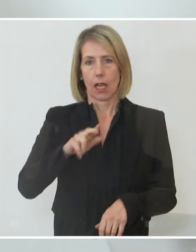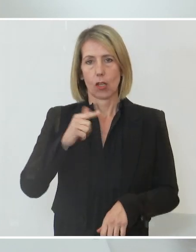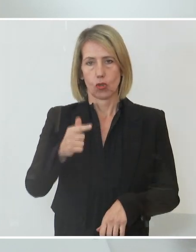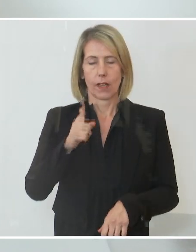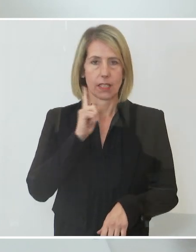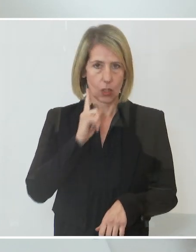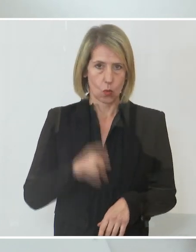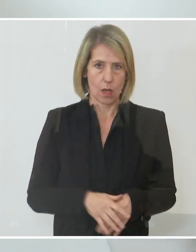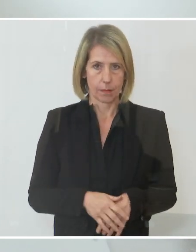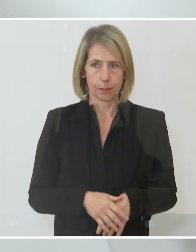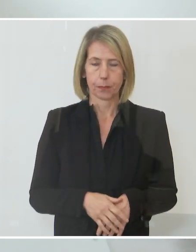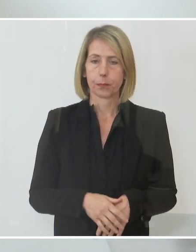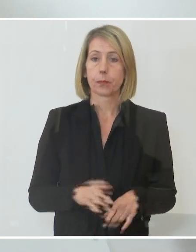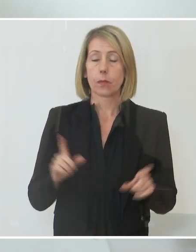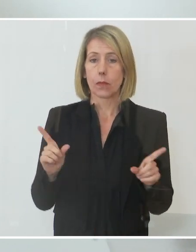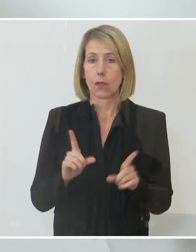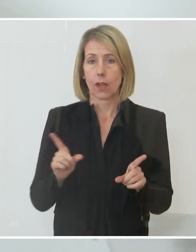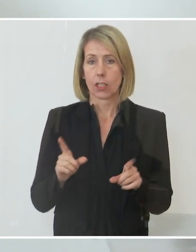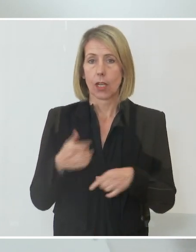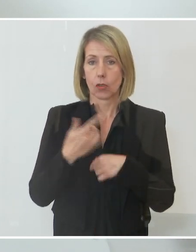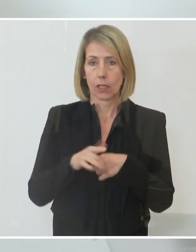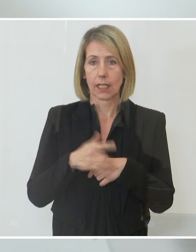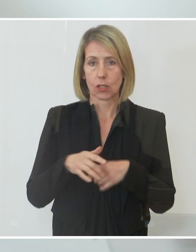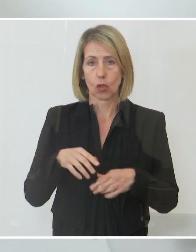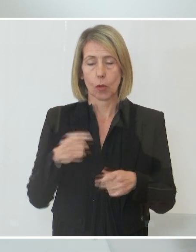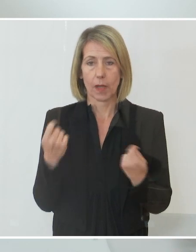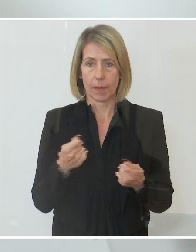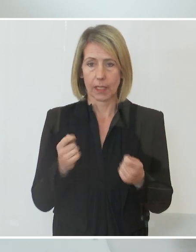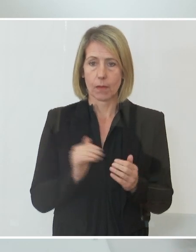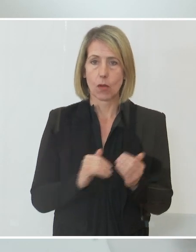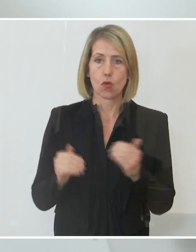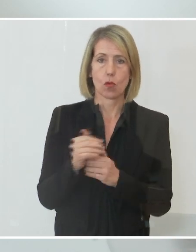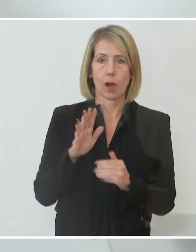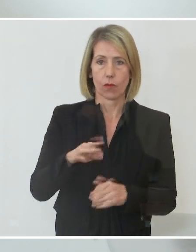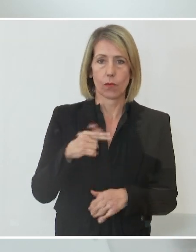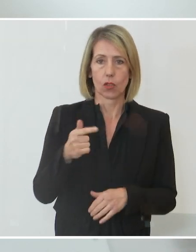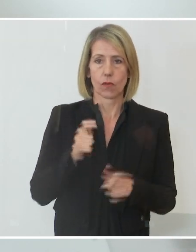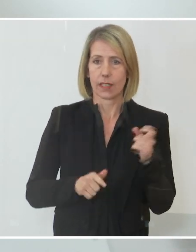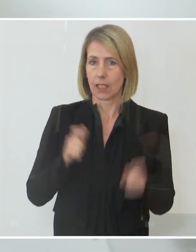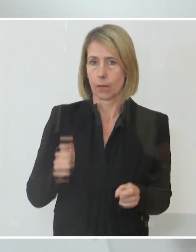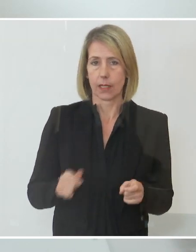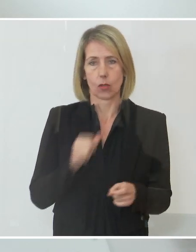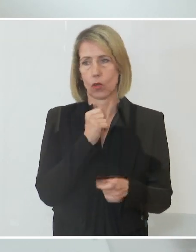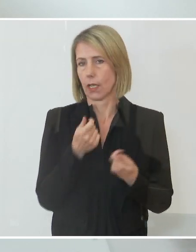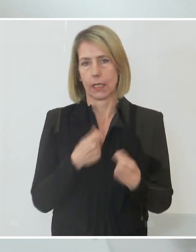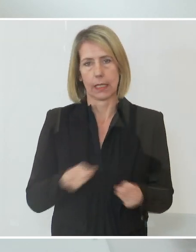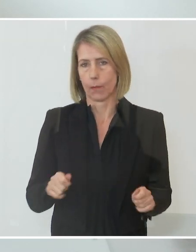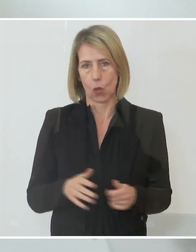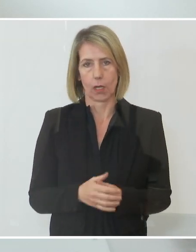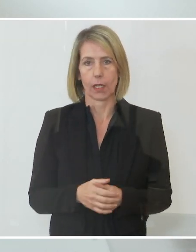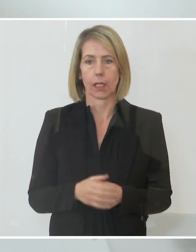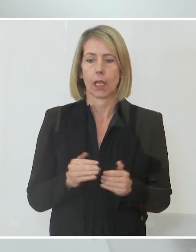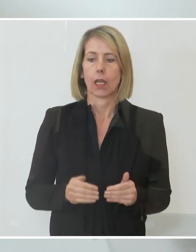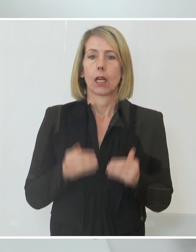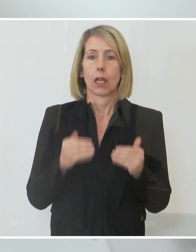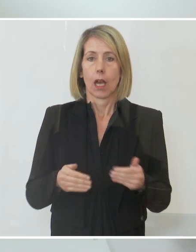Veranstaltungen in Gastronomiebetrieben mit mehr als 25 Personen werden vorerst nicht möglich sein. Out